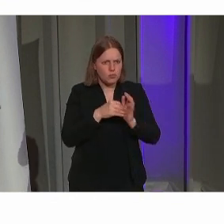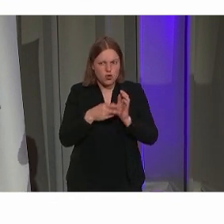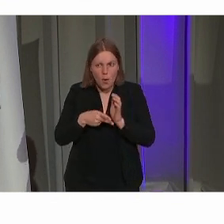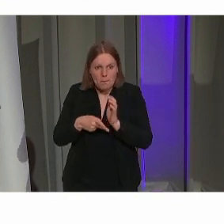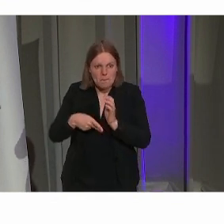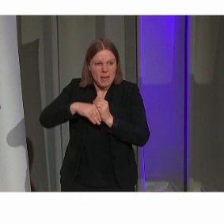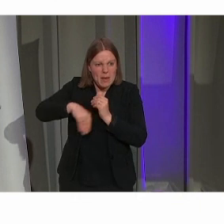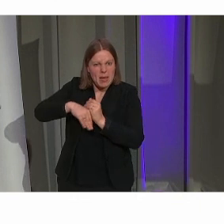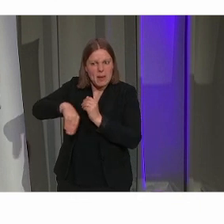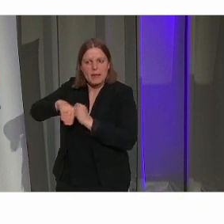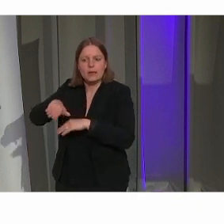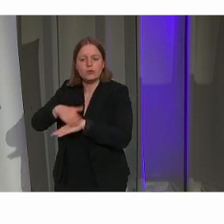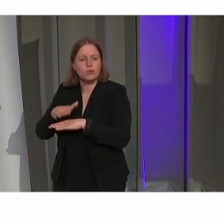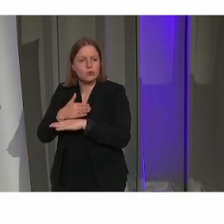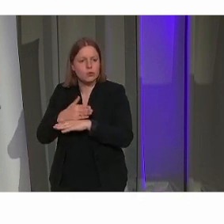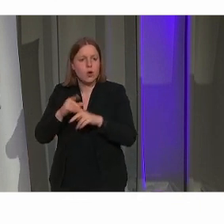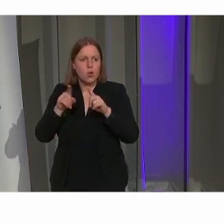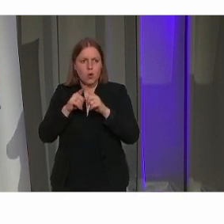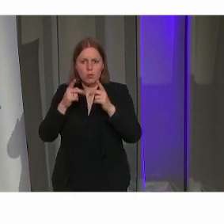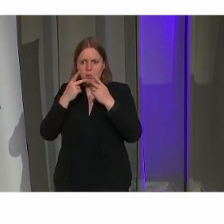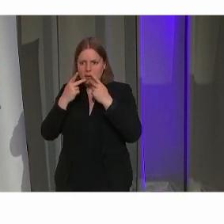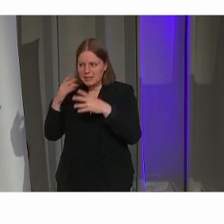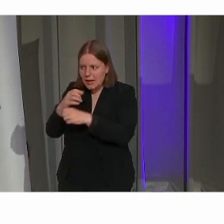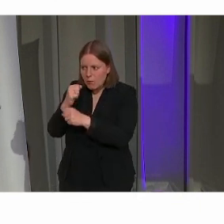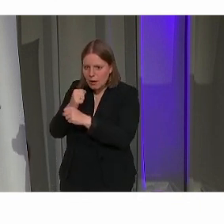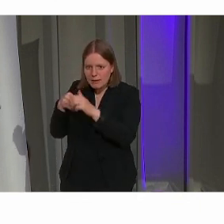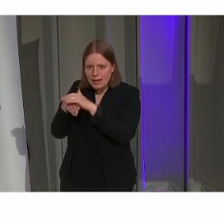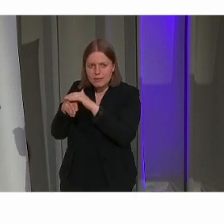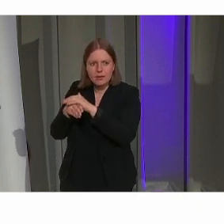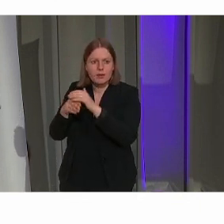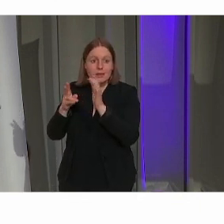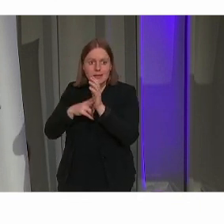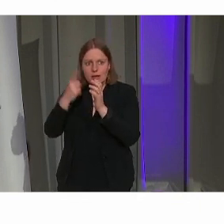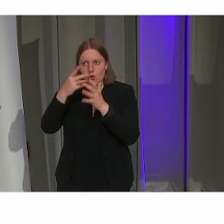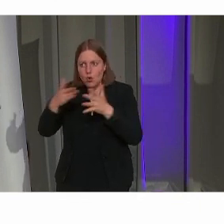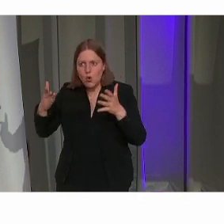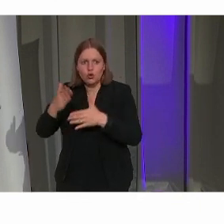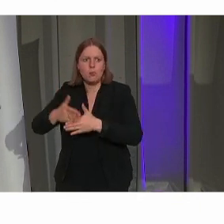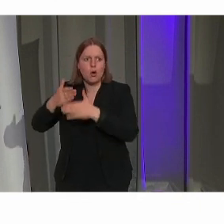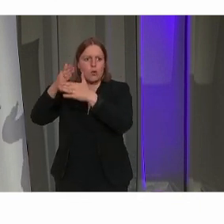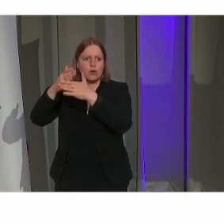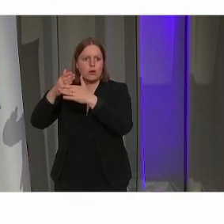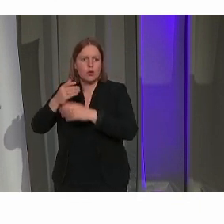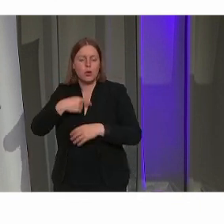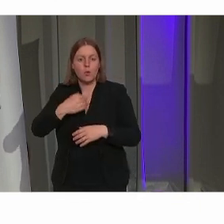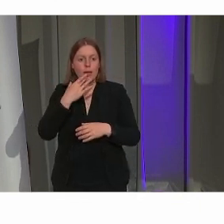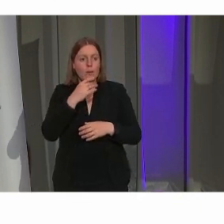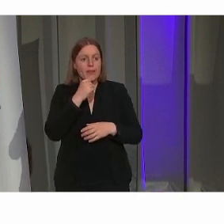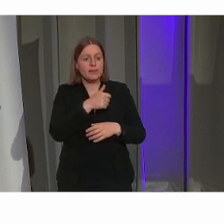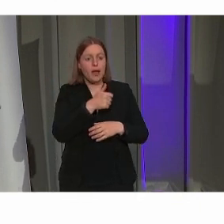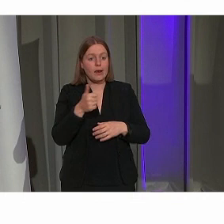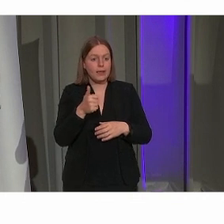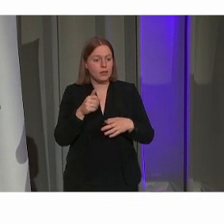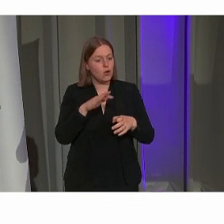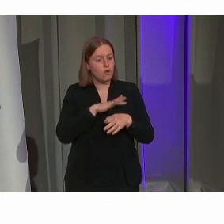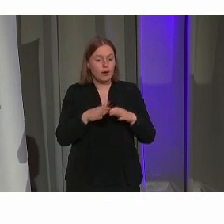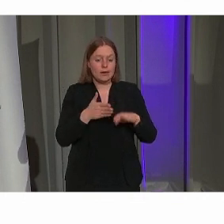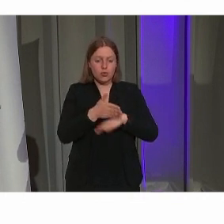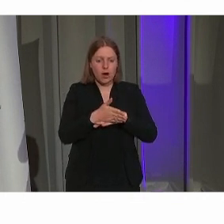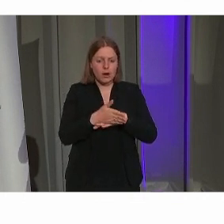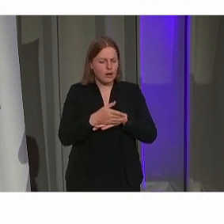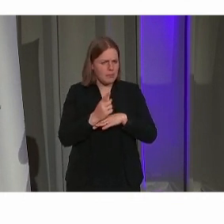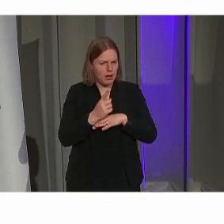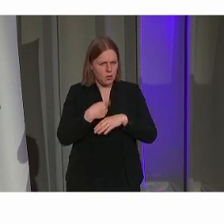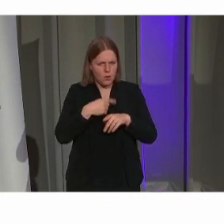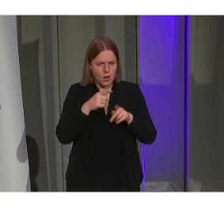samenwerken met Inter in een begeleidingstraject voor grote gebouwen. We willen niet enkel dat het integraal toegankelijk is, maar ook